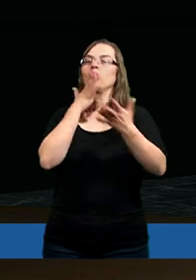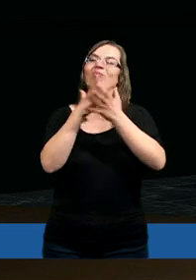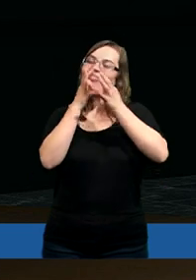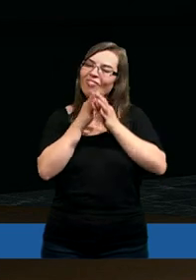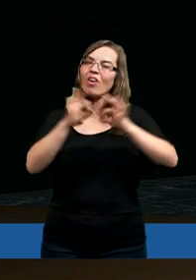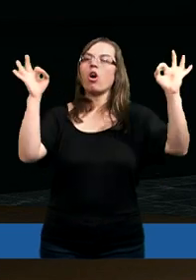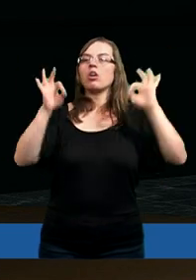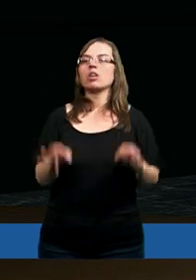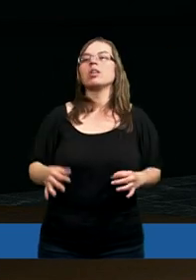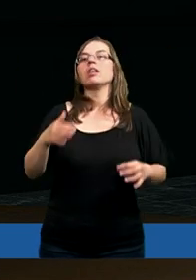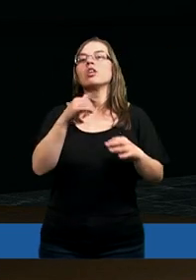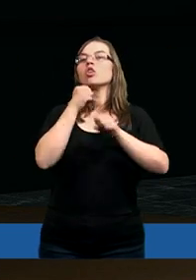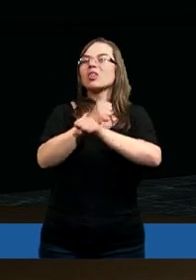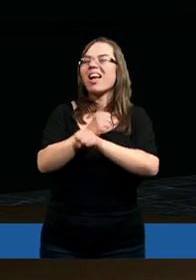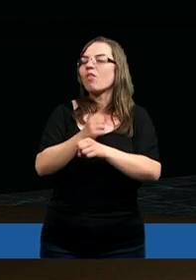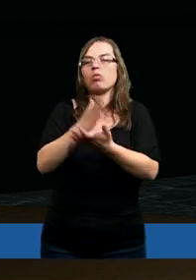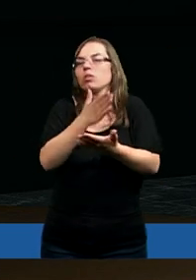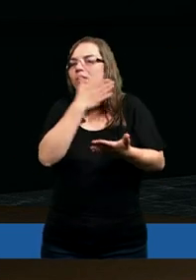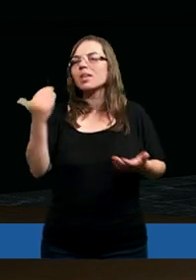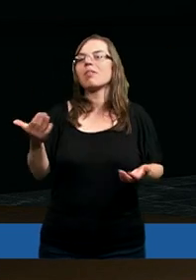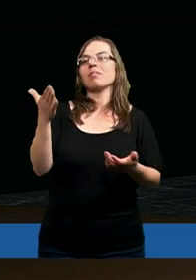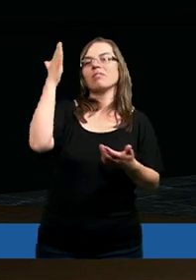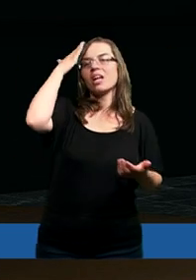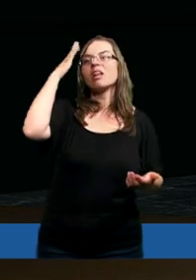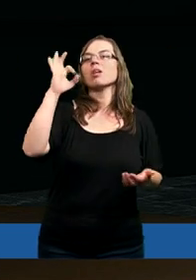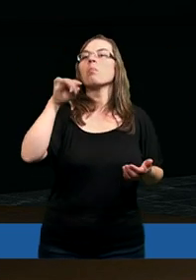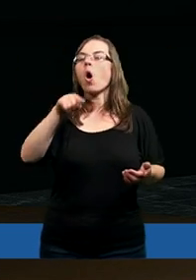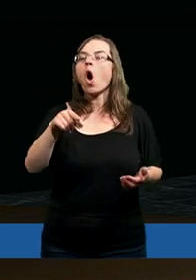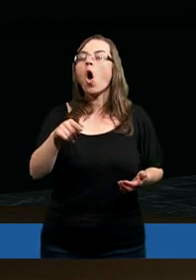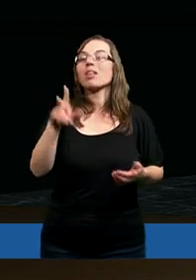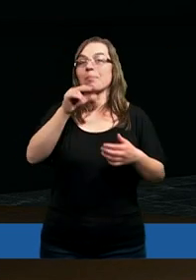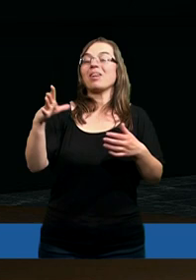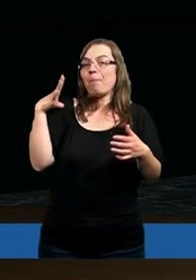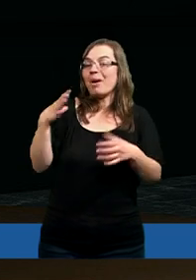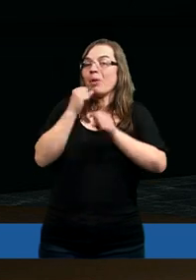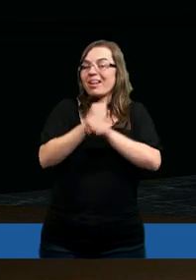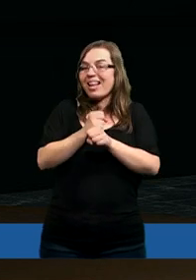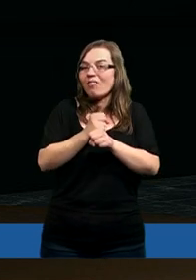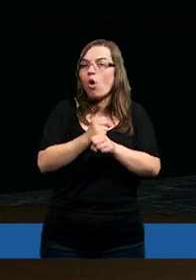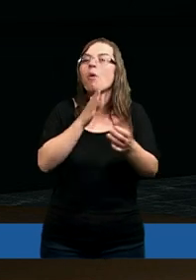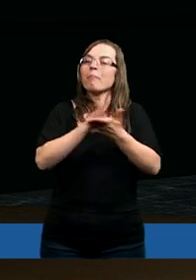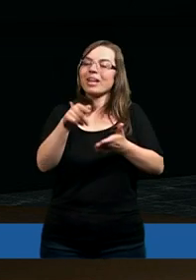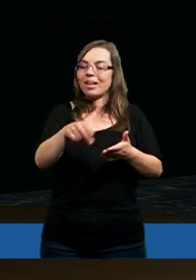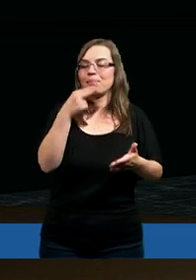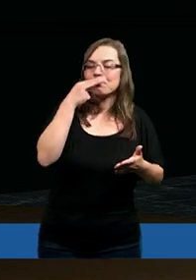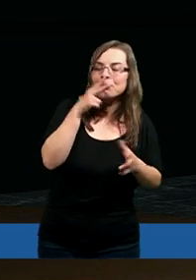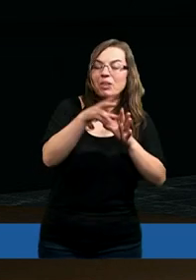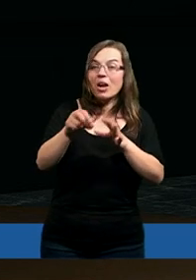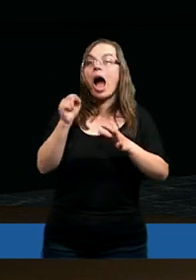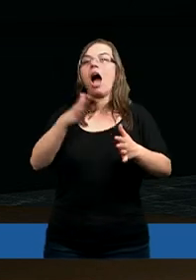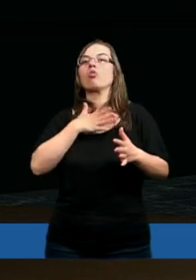wyzwoliłem. Ja byłem zniewolony. Nawet wiedziałem o tym, że jestem zniewolony. A gdy się